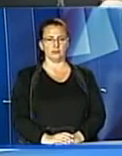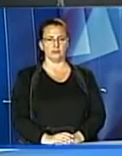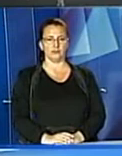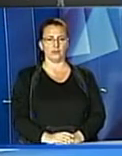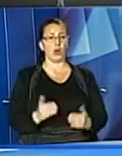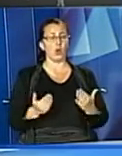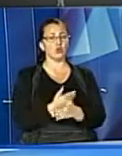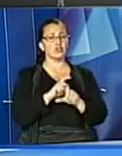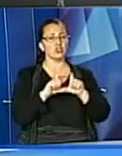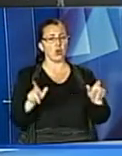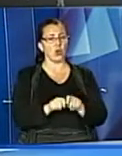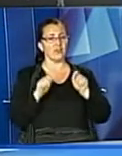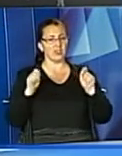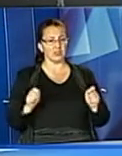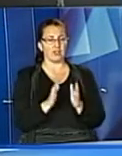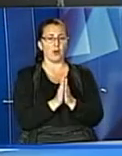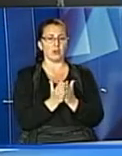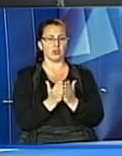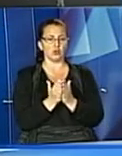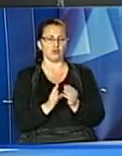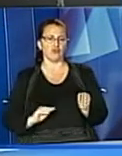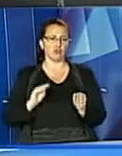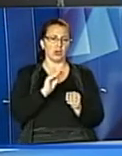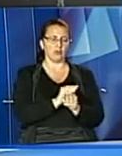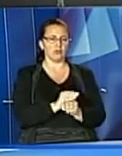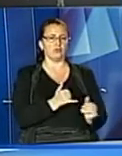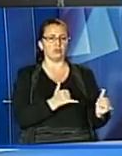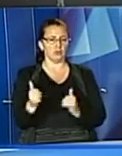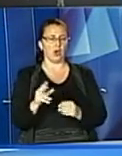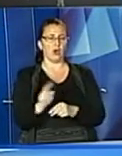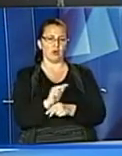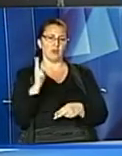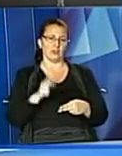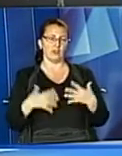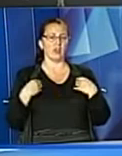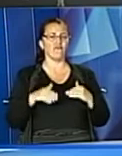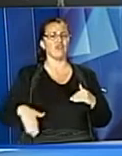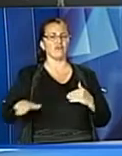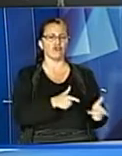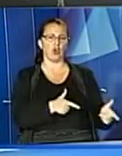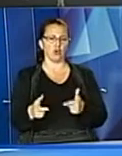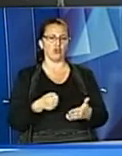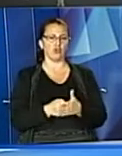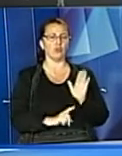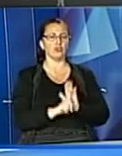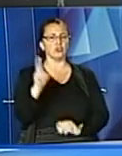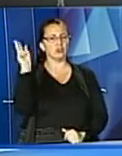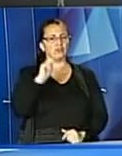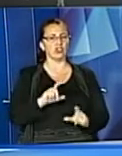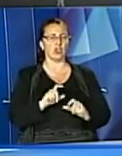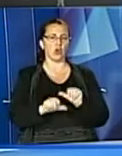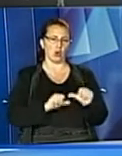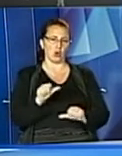Нові школи відкрили, підручниками доокомплектували, ремонти завершили. Львівщина готова до початку навчального року.